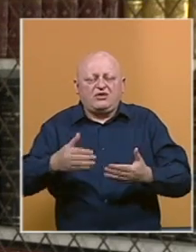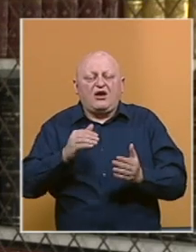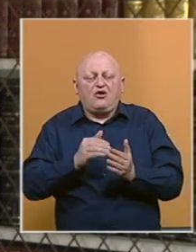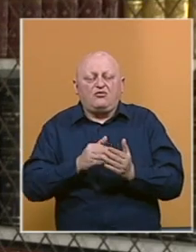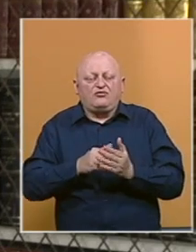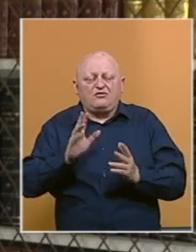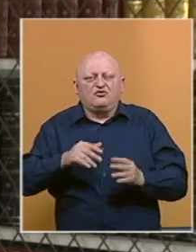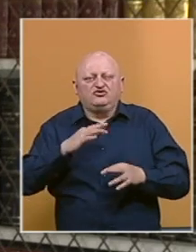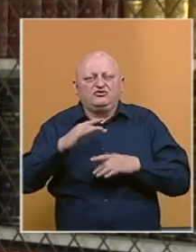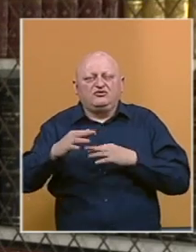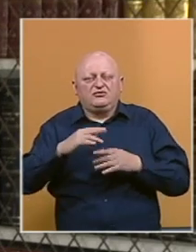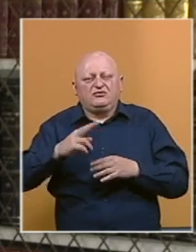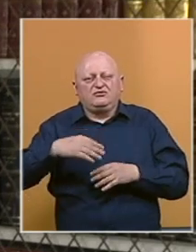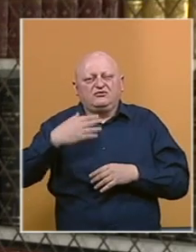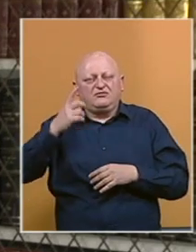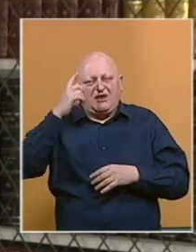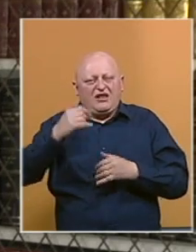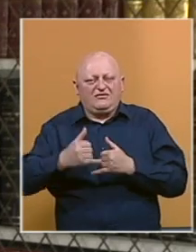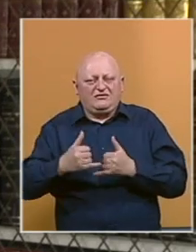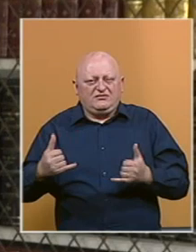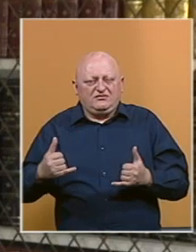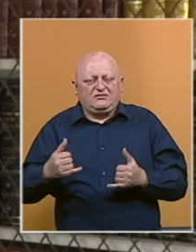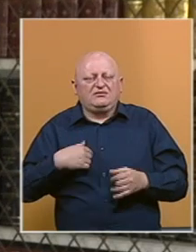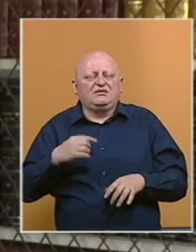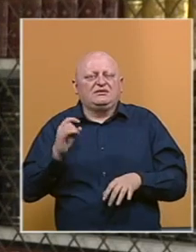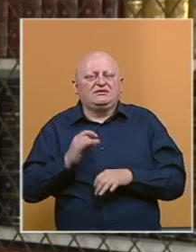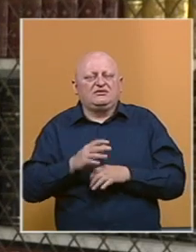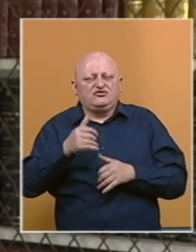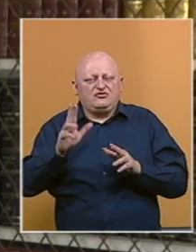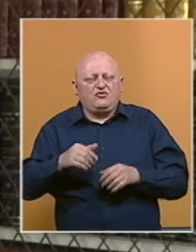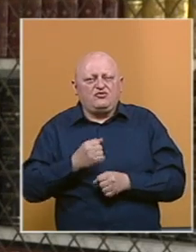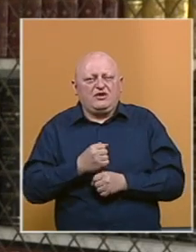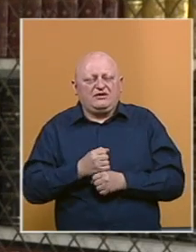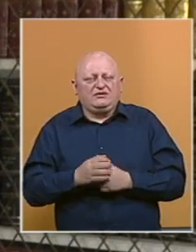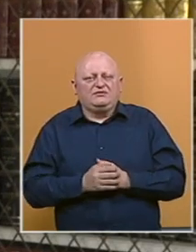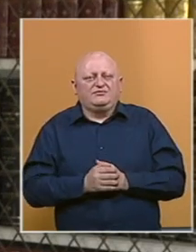potrebno možemo razgovarati i sa drugim glavnim gradovima. Vrlo sam sretan što to mogu učiniti.